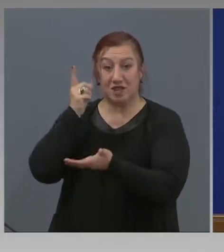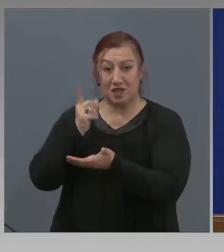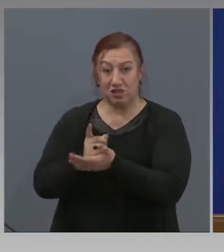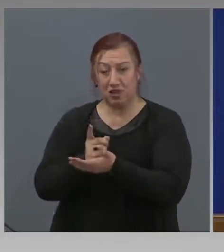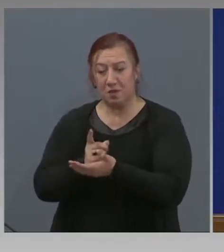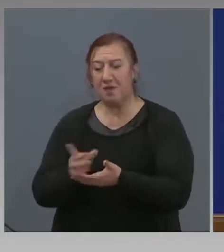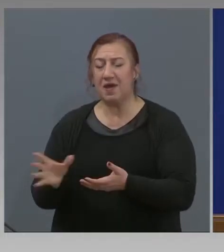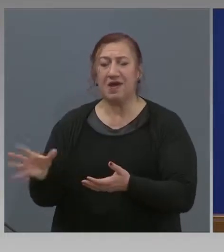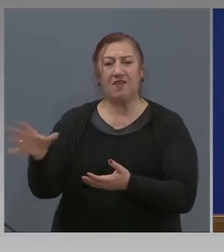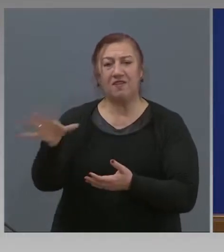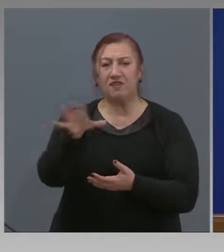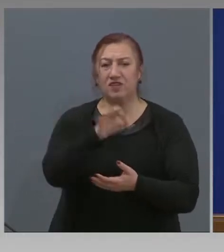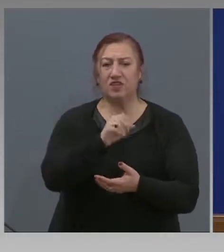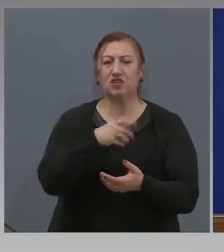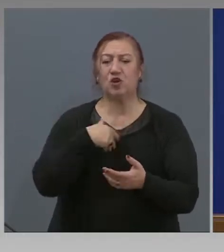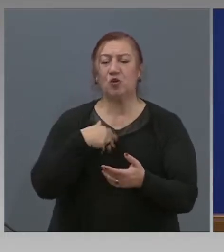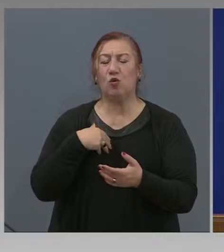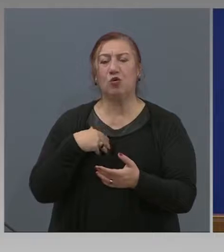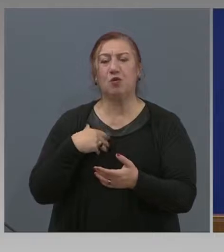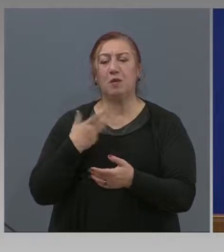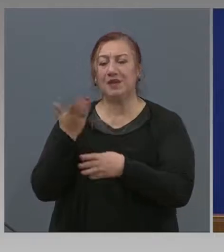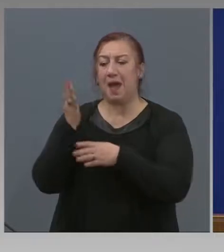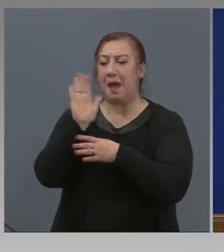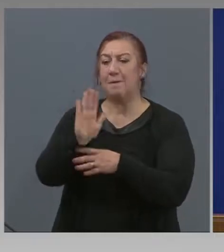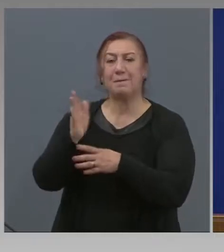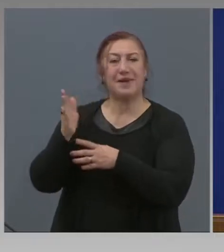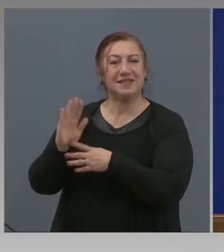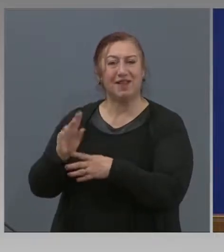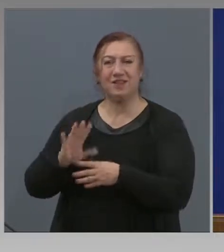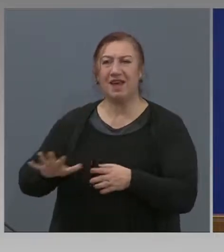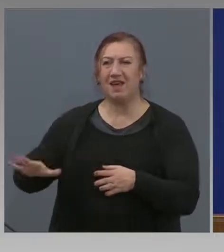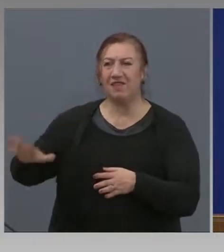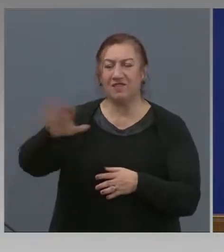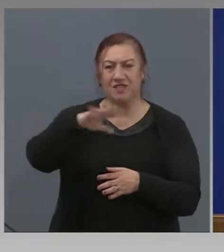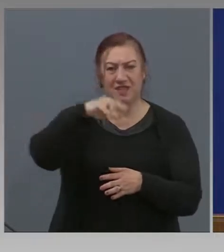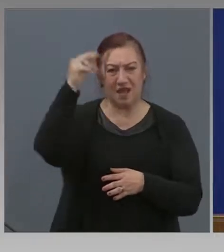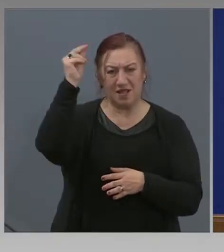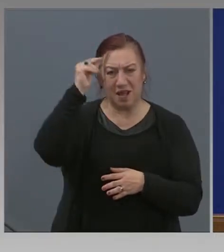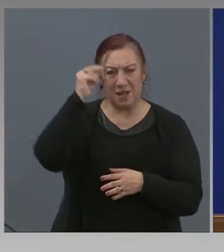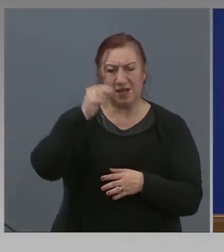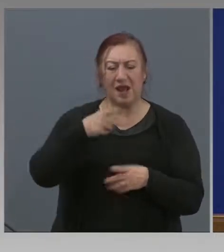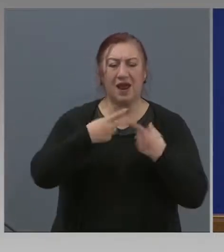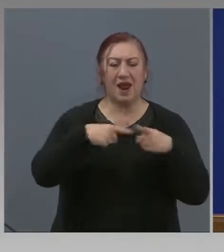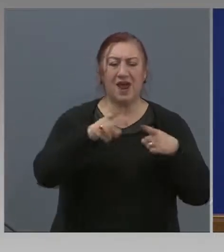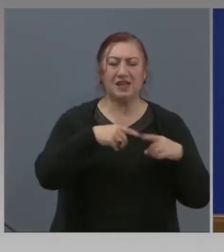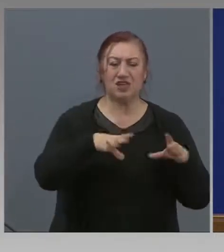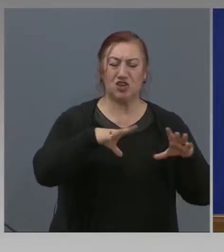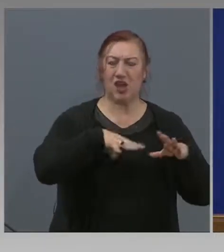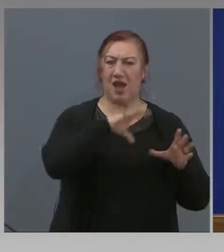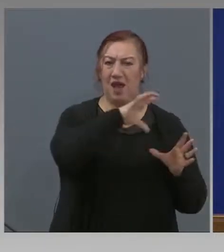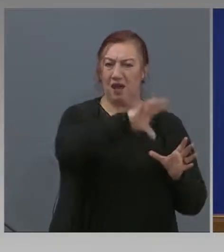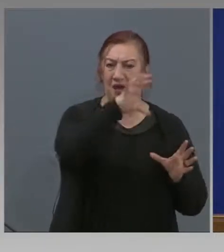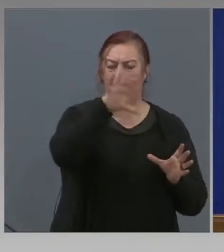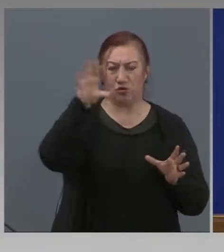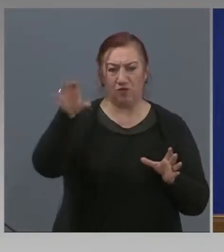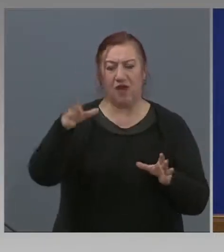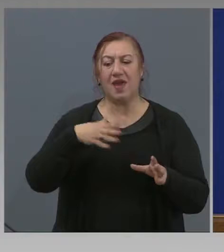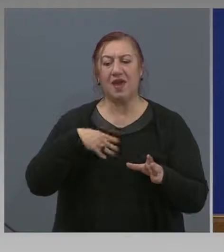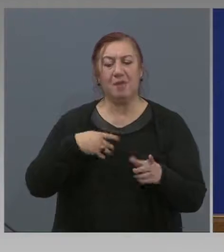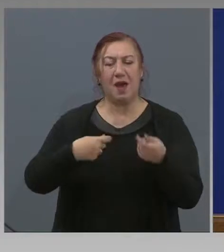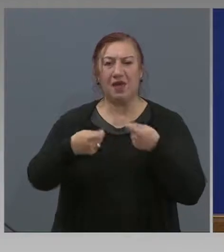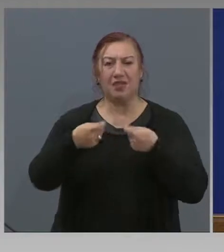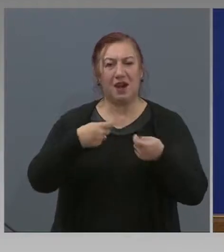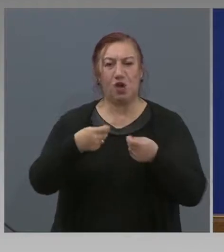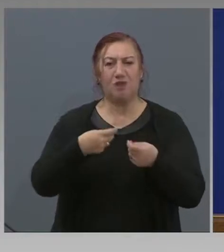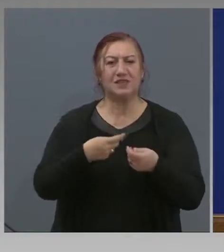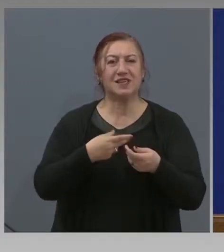всички оператори, които имат представителства в цяла България, в областните центрове, с търговски обекти